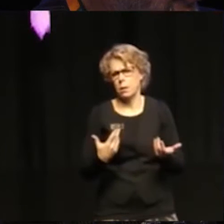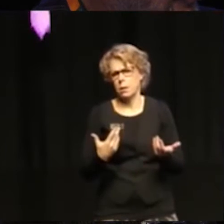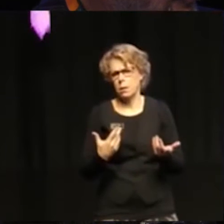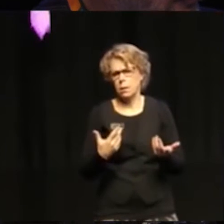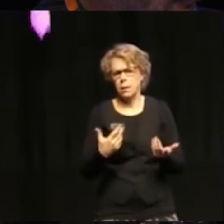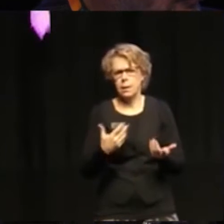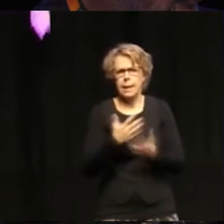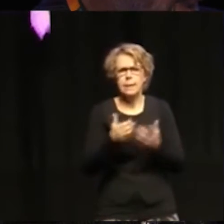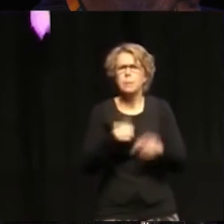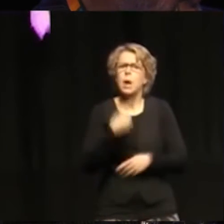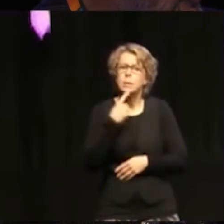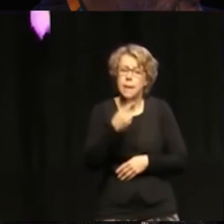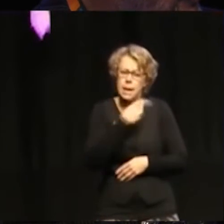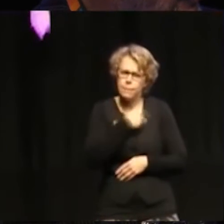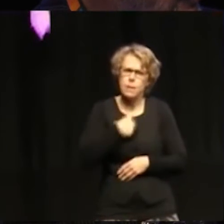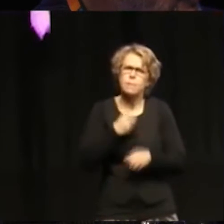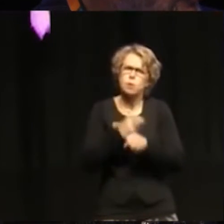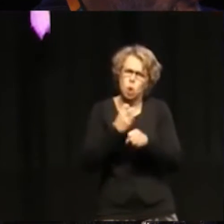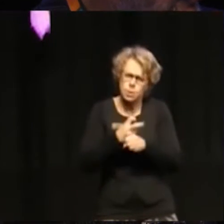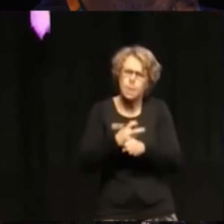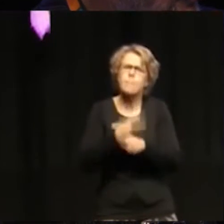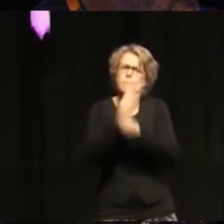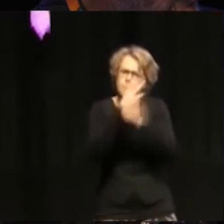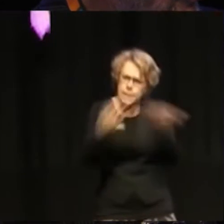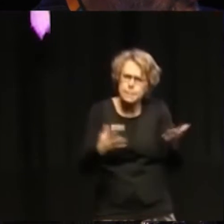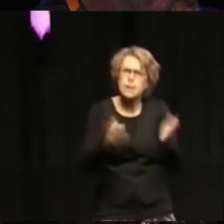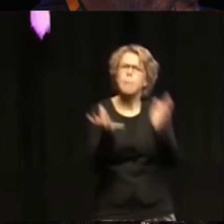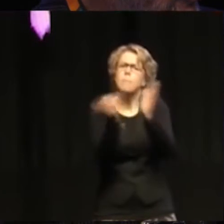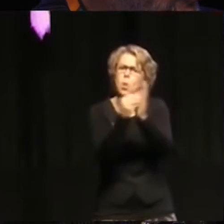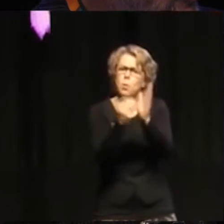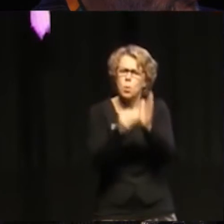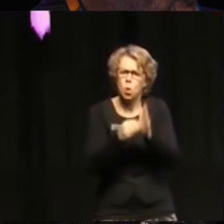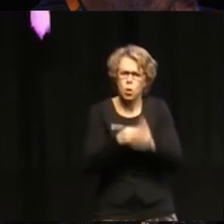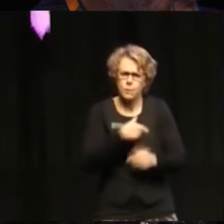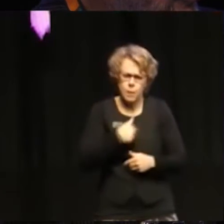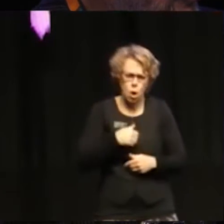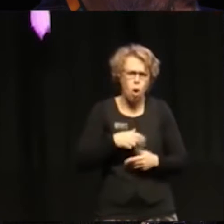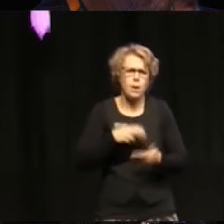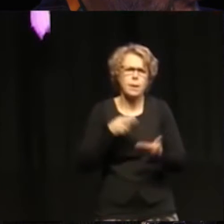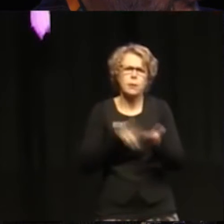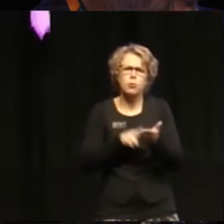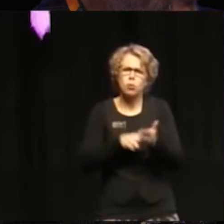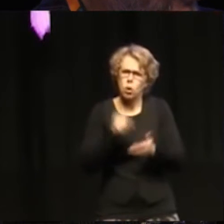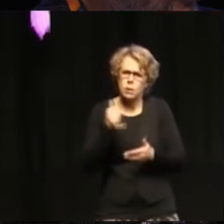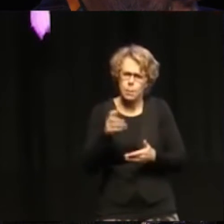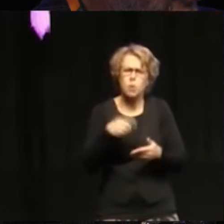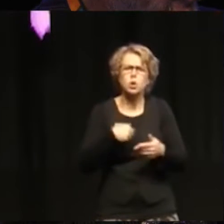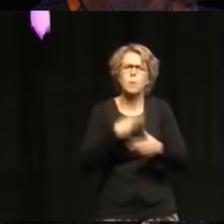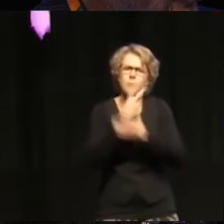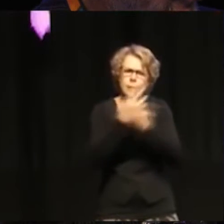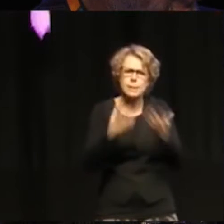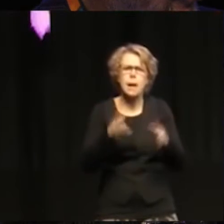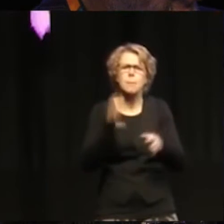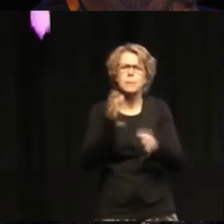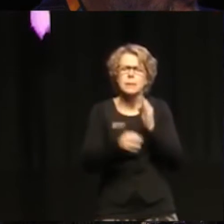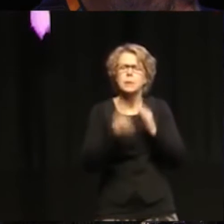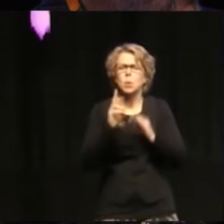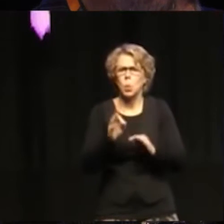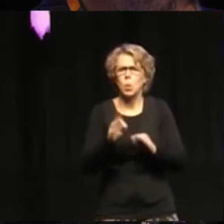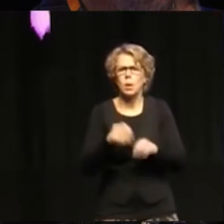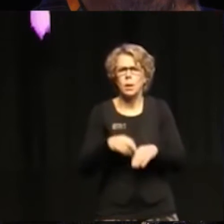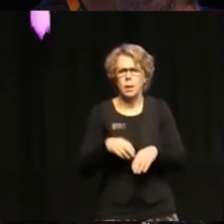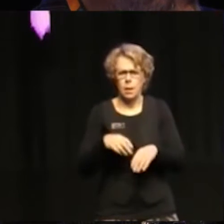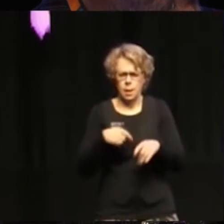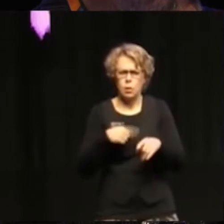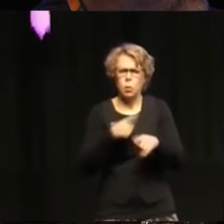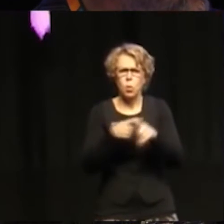saying it, but actually showing it, we have designed a database that shows exactly how the 169